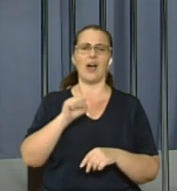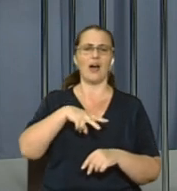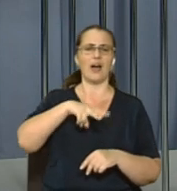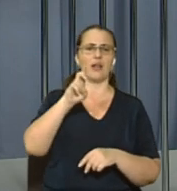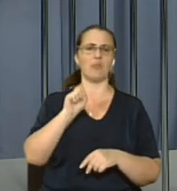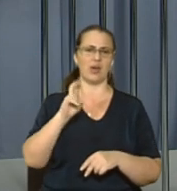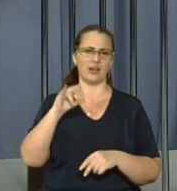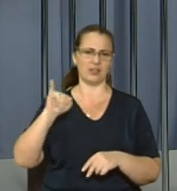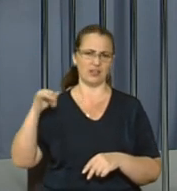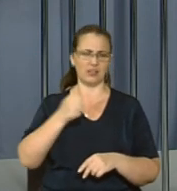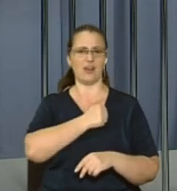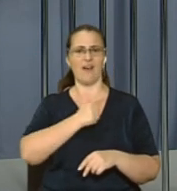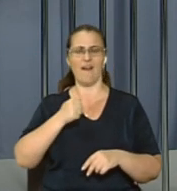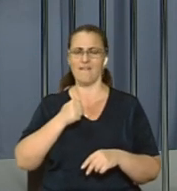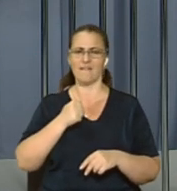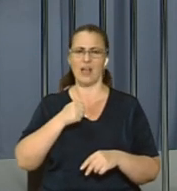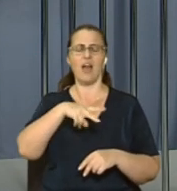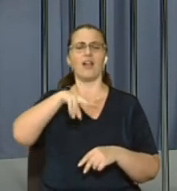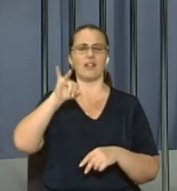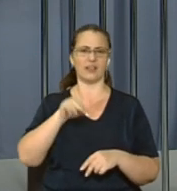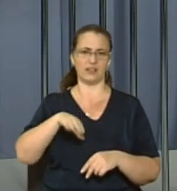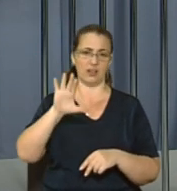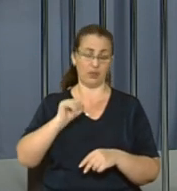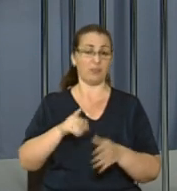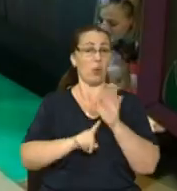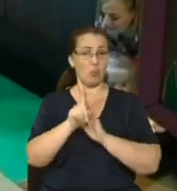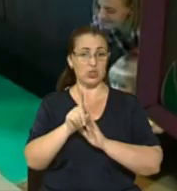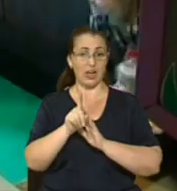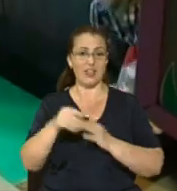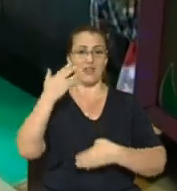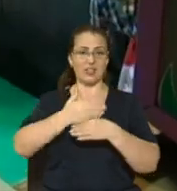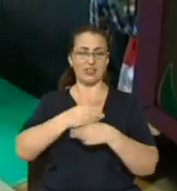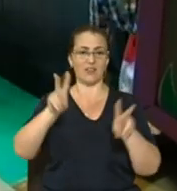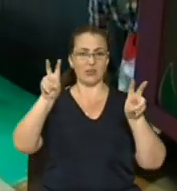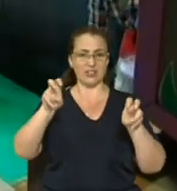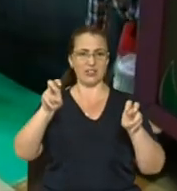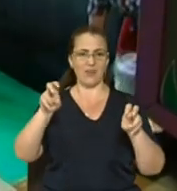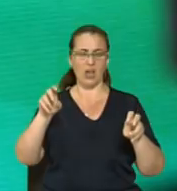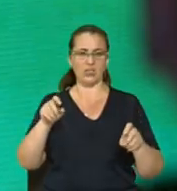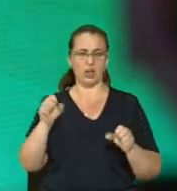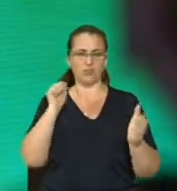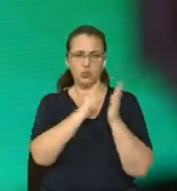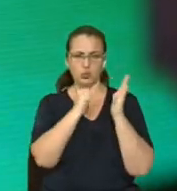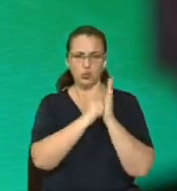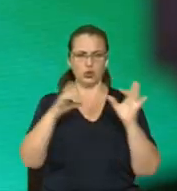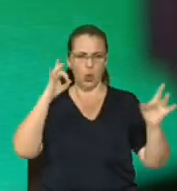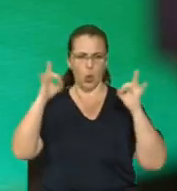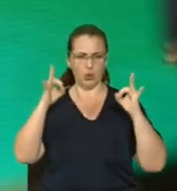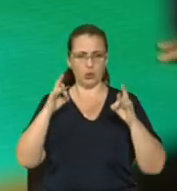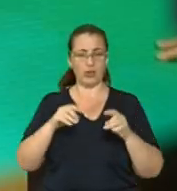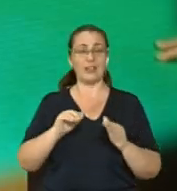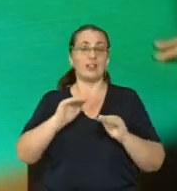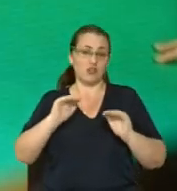фестивалю Олексій Кравчук. Фестиваль розпочали виставою під назвою «Стук грюк». Кадри із вистави ви зараз бачите на екранах.